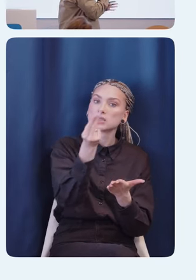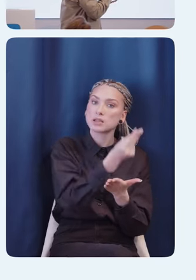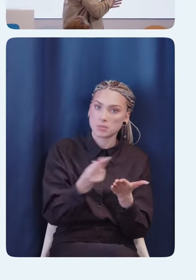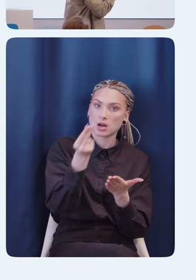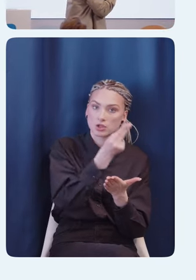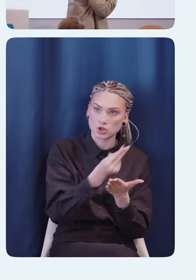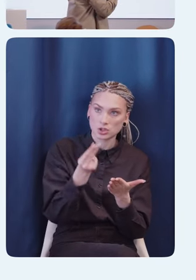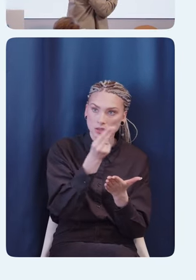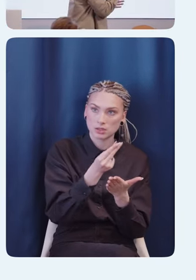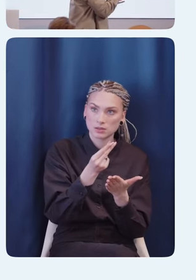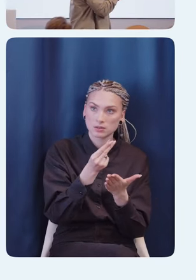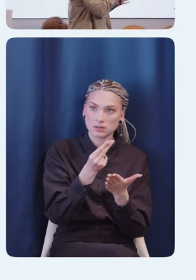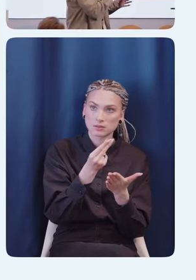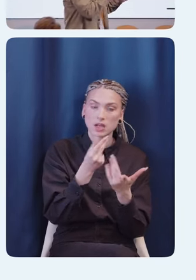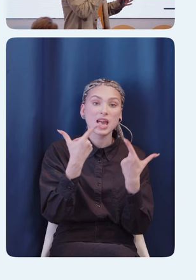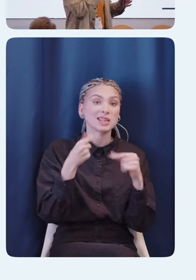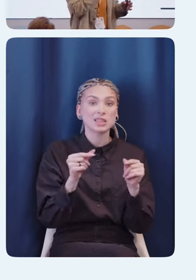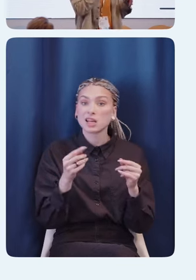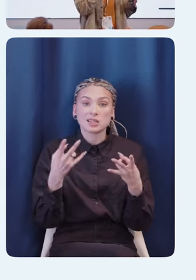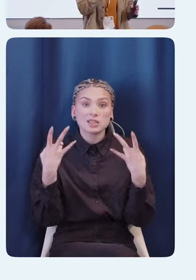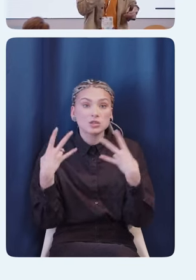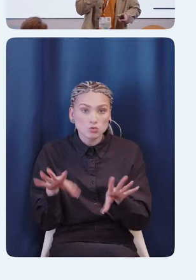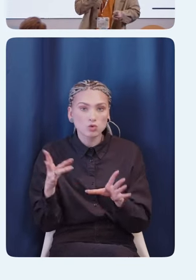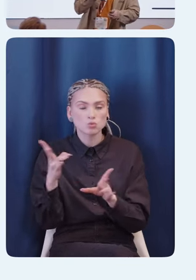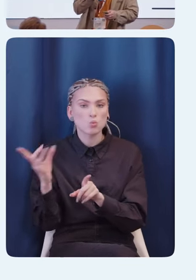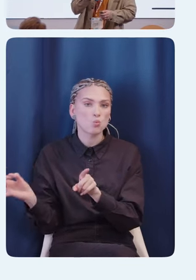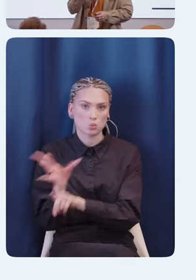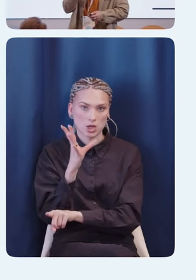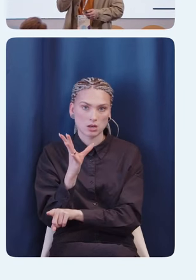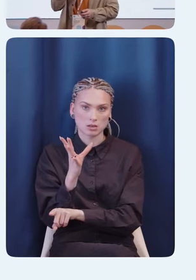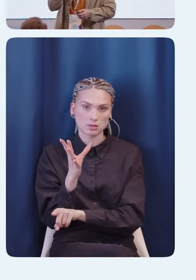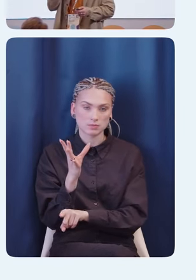данный trade, где нет необходимости, вы удаляете.